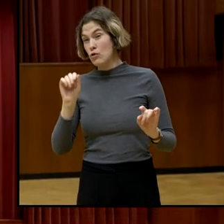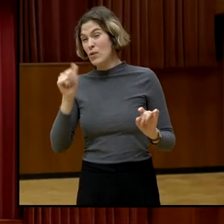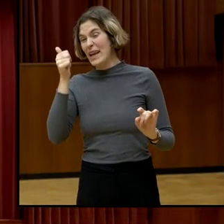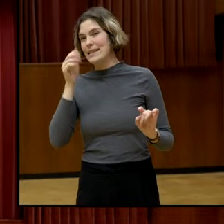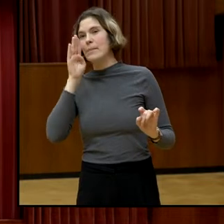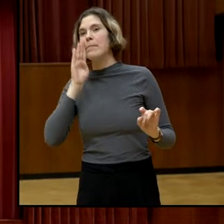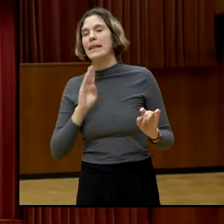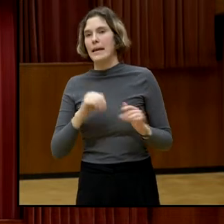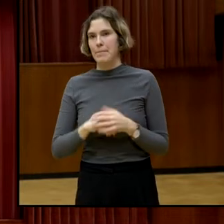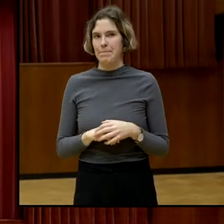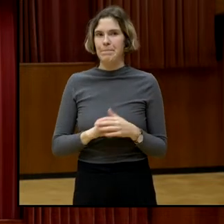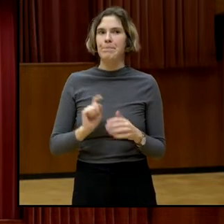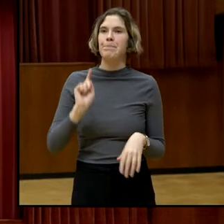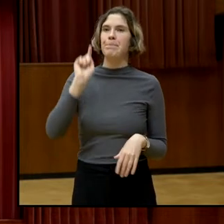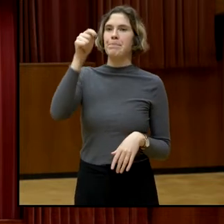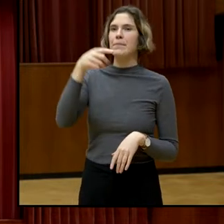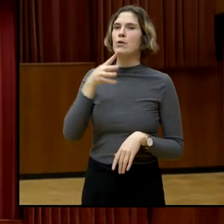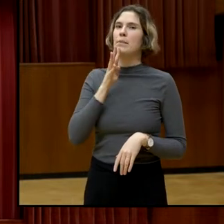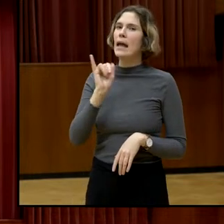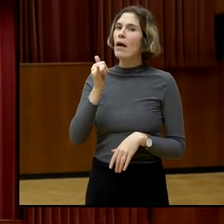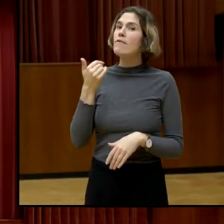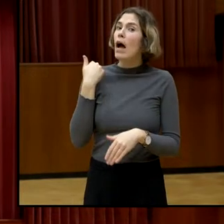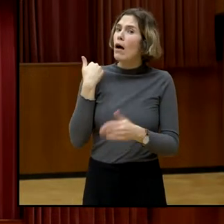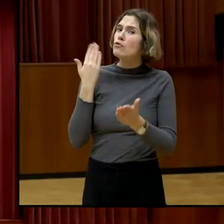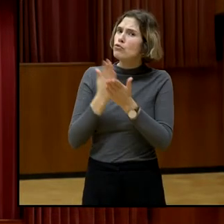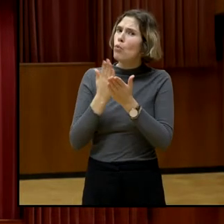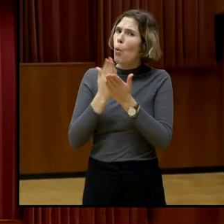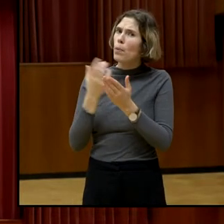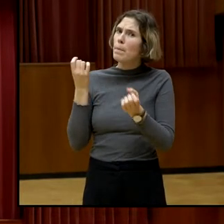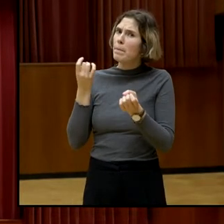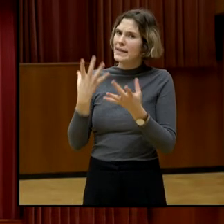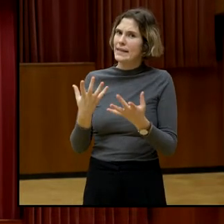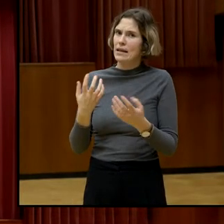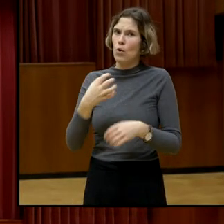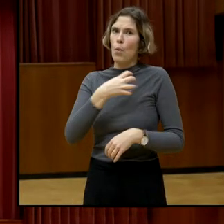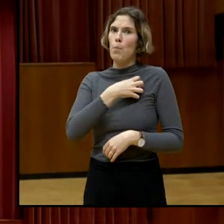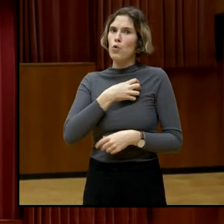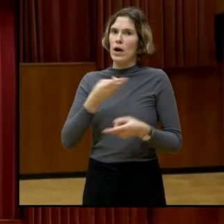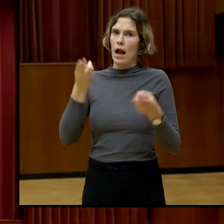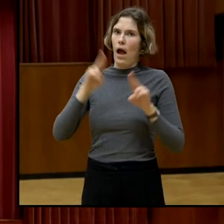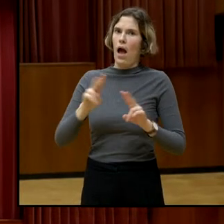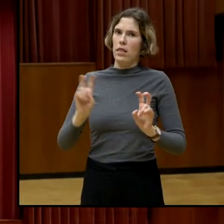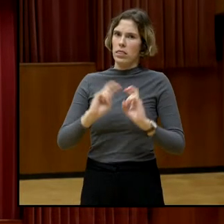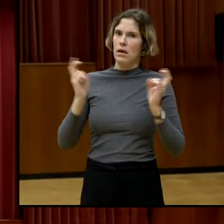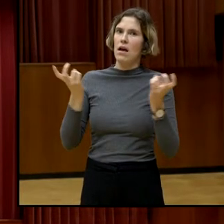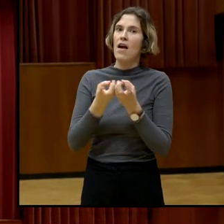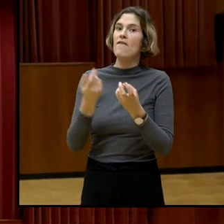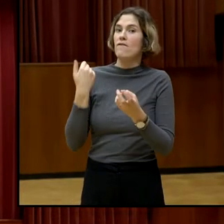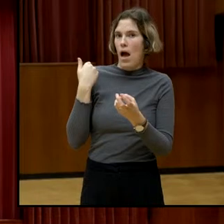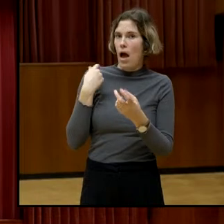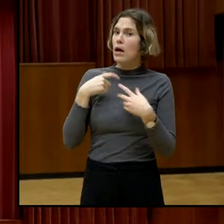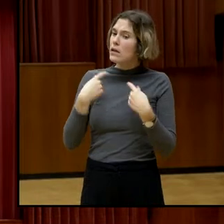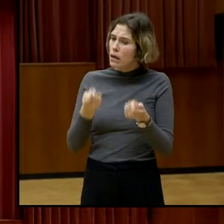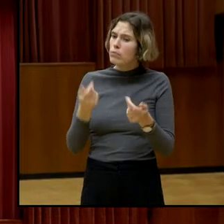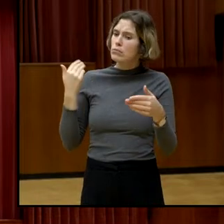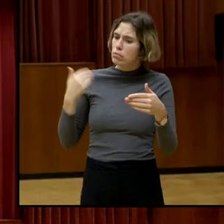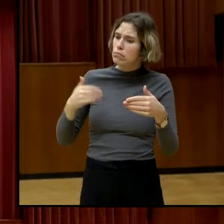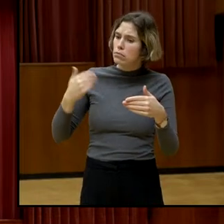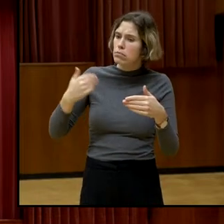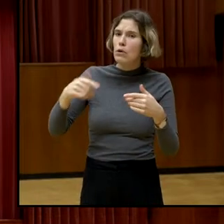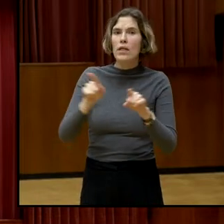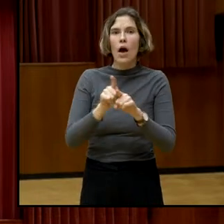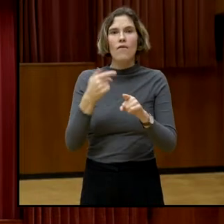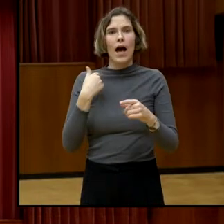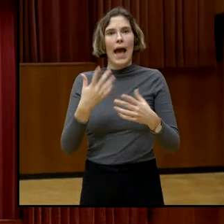Es hat ja schon Bürgerräte gegeben und die haben ja stattgefunden und die haben Ergebnisse erarbeitet,